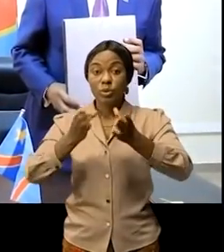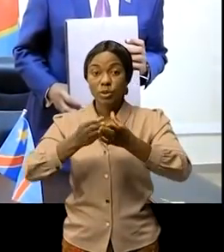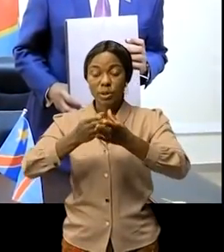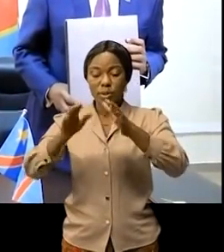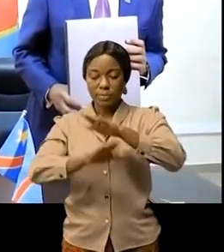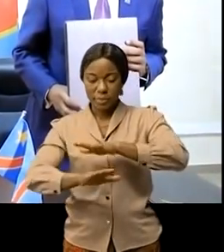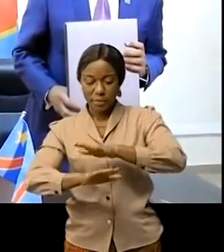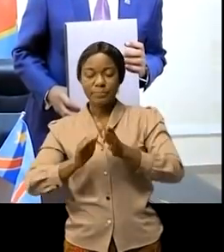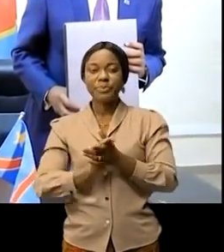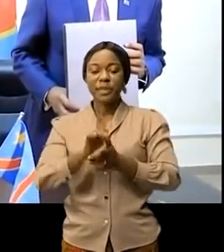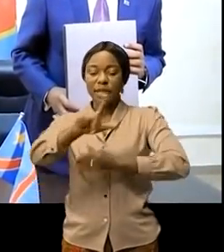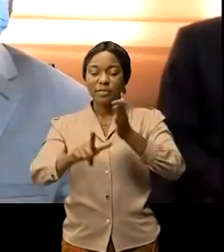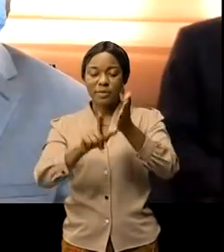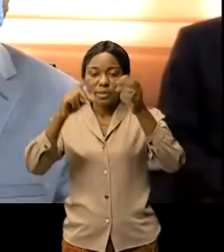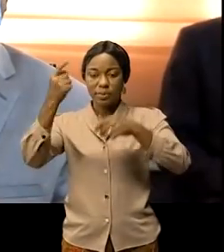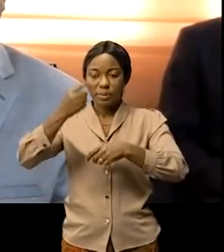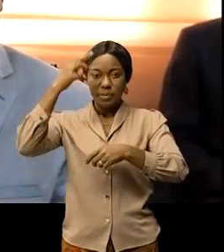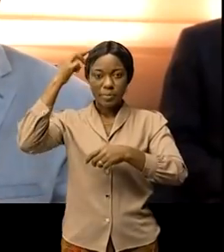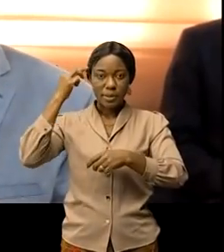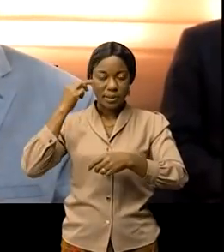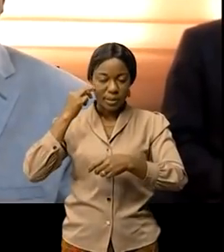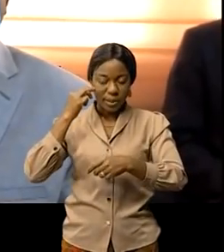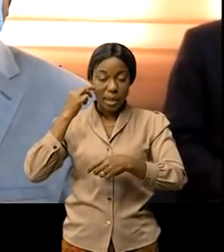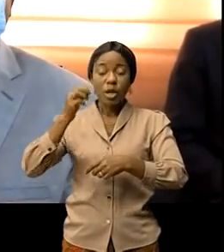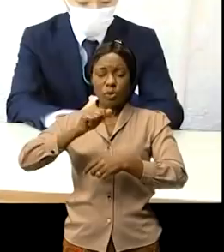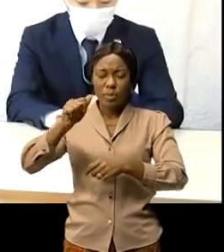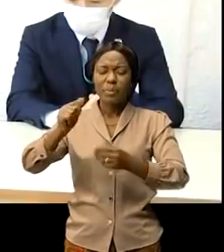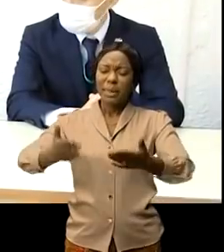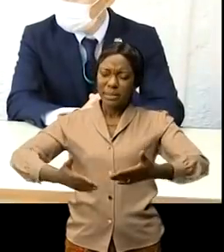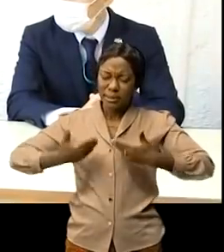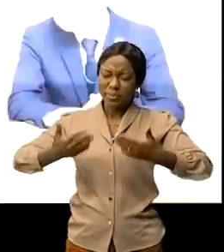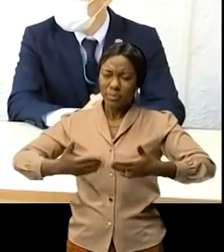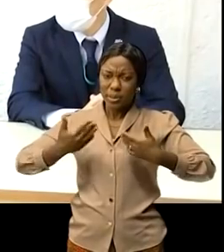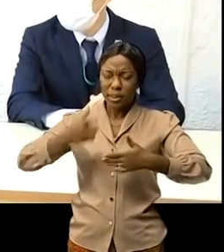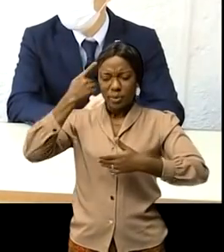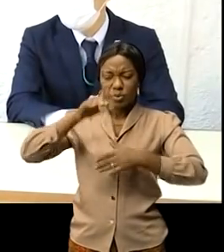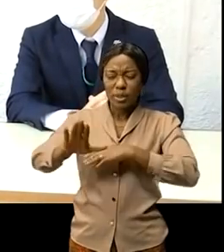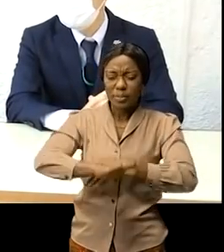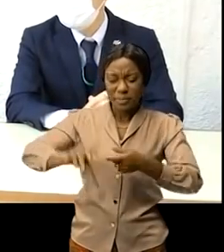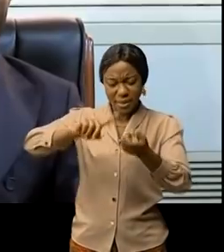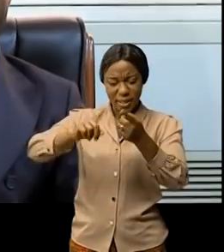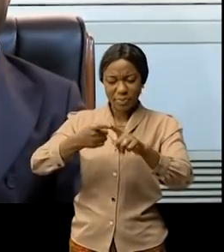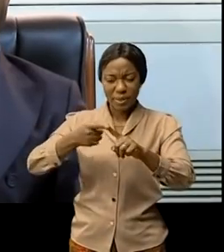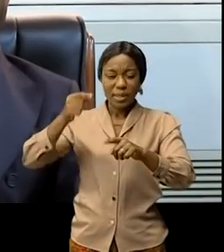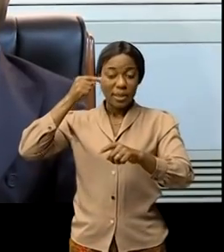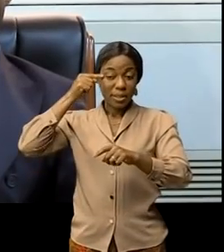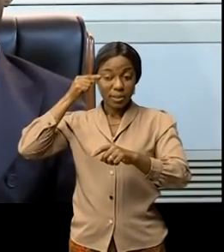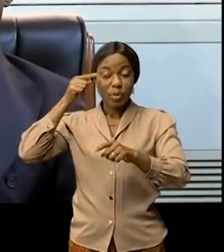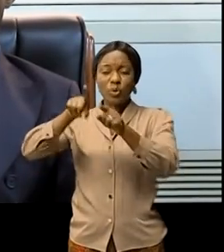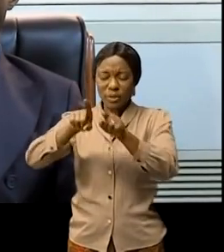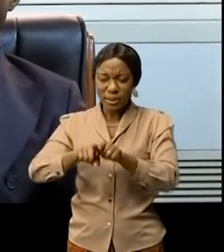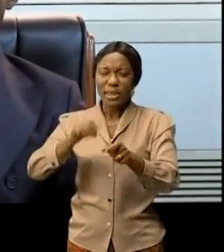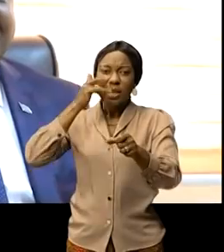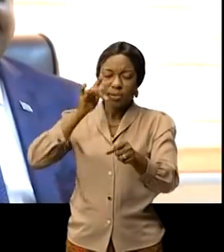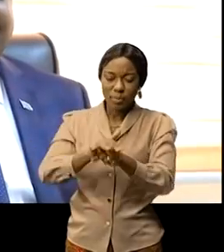base. Le vice-premier ministre Christophe Loutounoula a salué le geste du pays ami qui est le Japon et a promis d